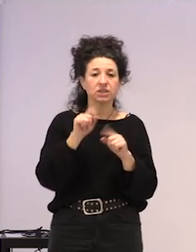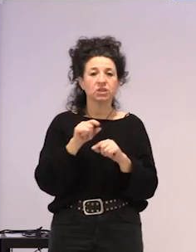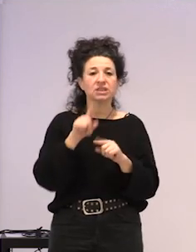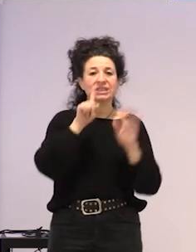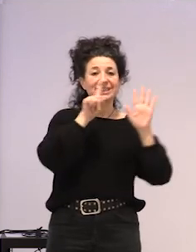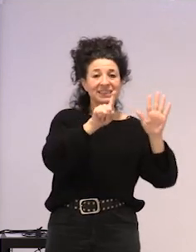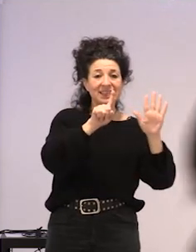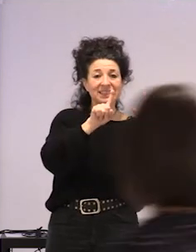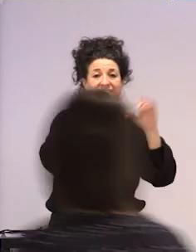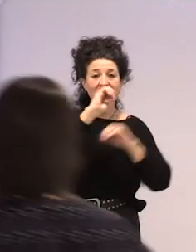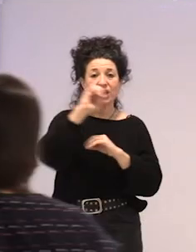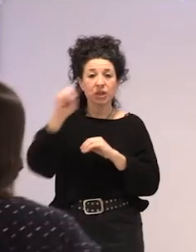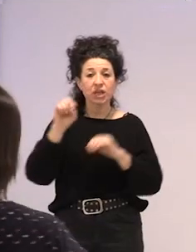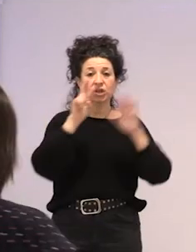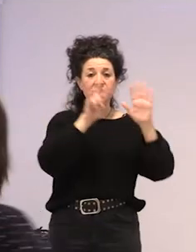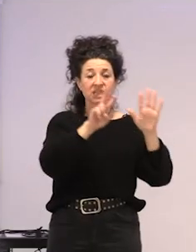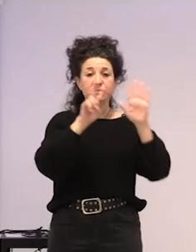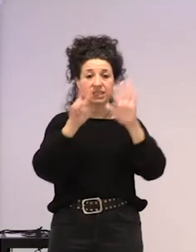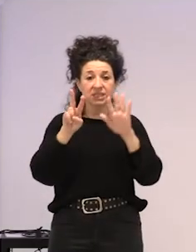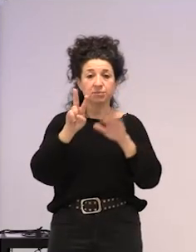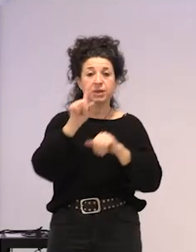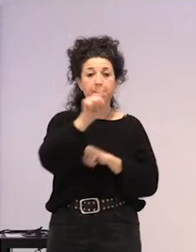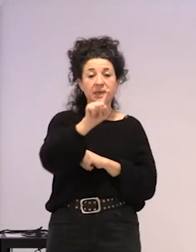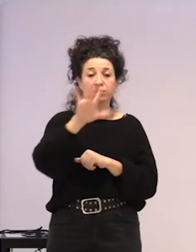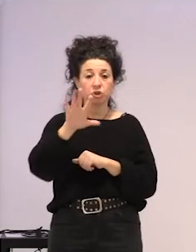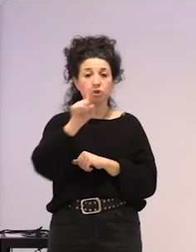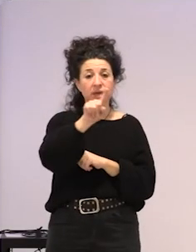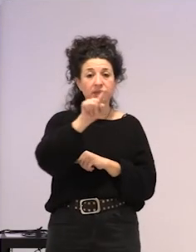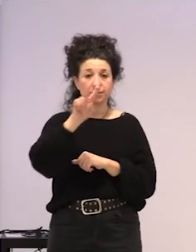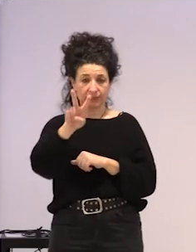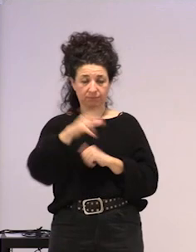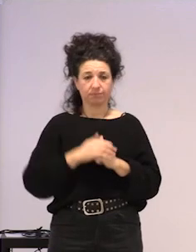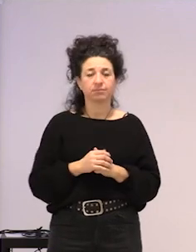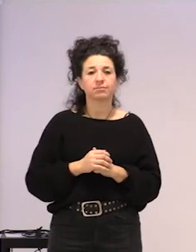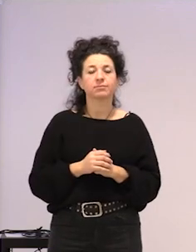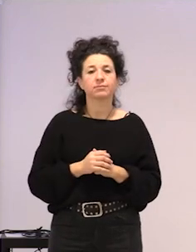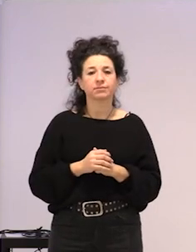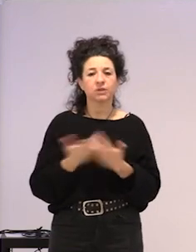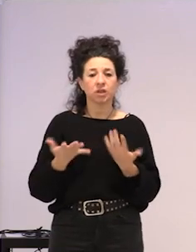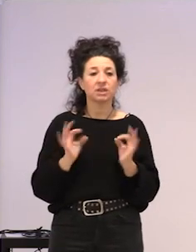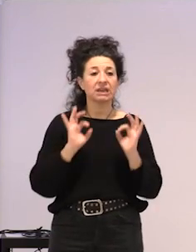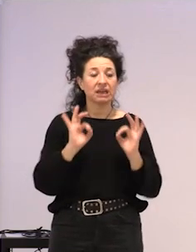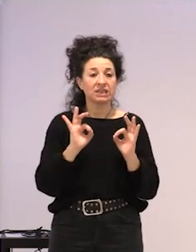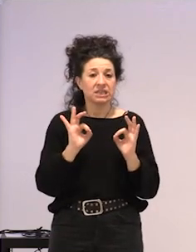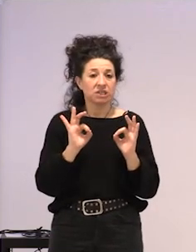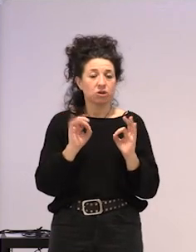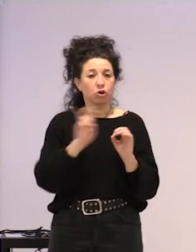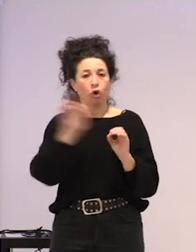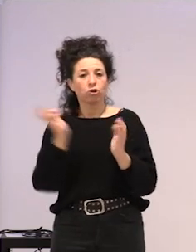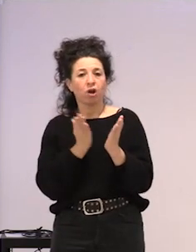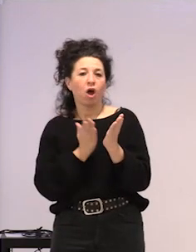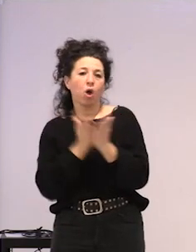600-zazti-zazti, batbo, batbi. Oduan, bohoru zentu gore, esteridea,